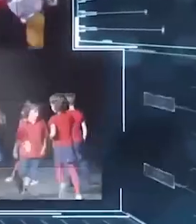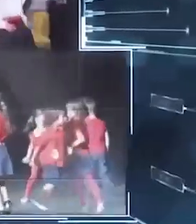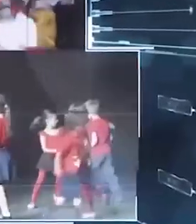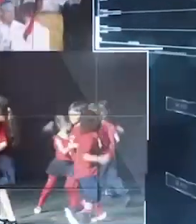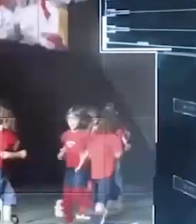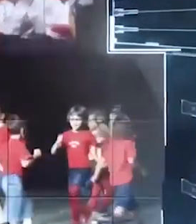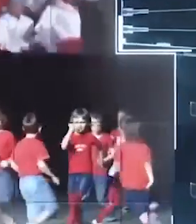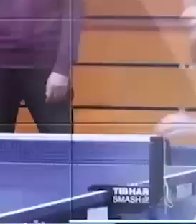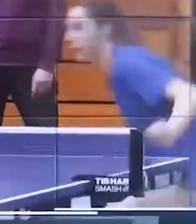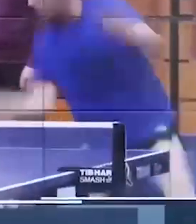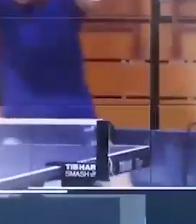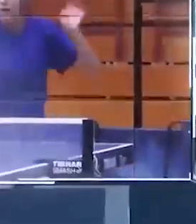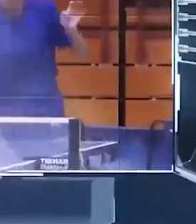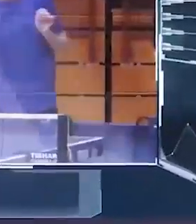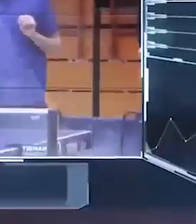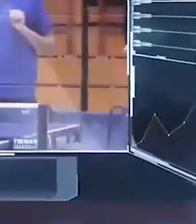Hvala što pratite kanal.